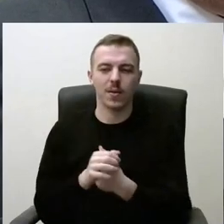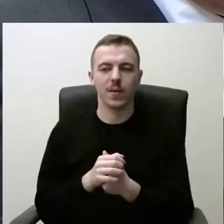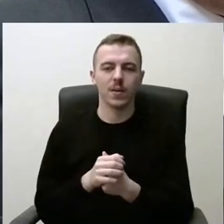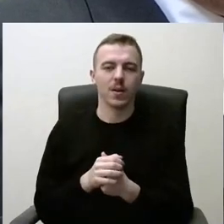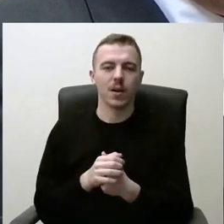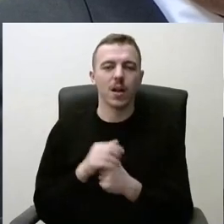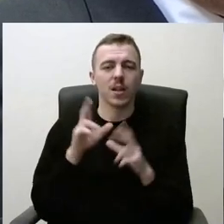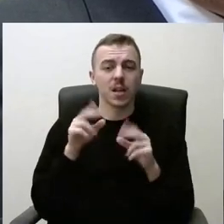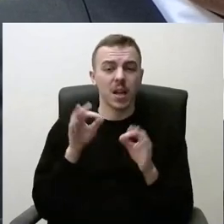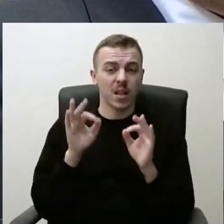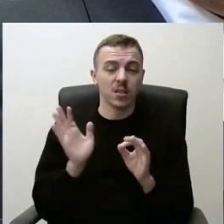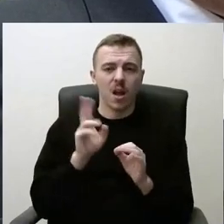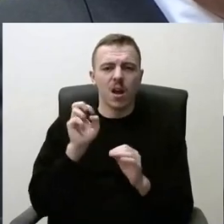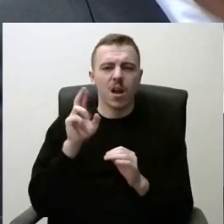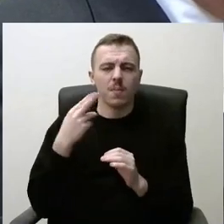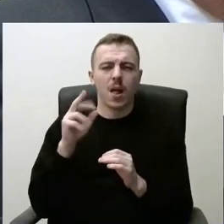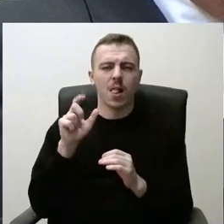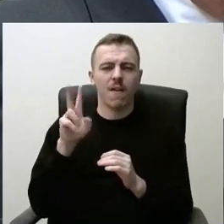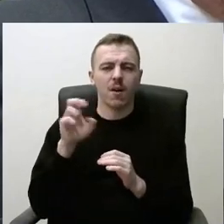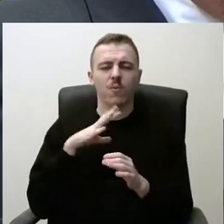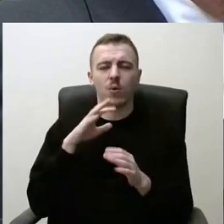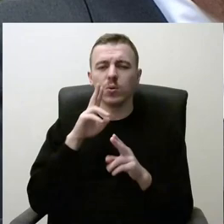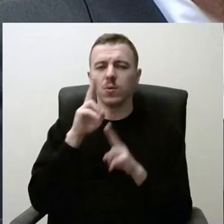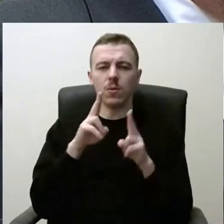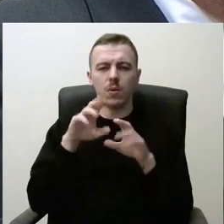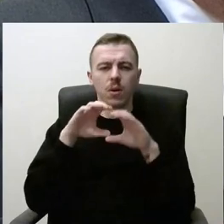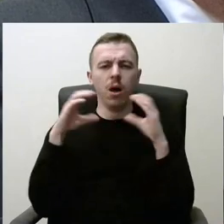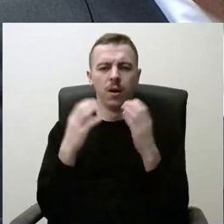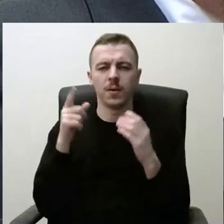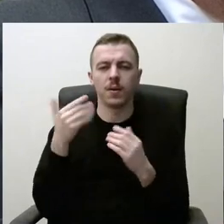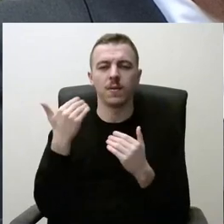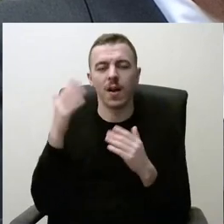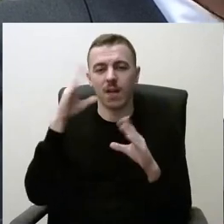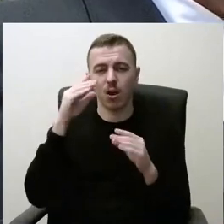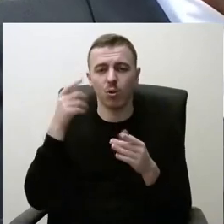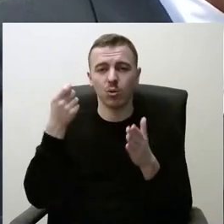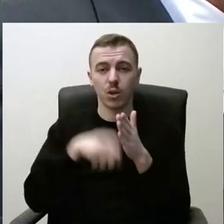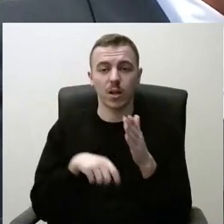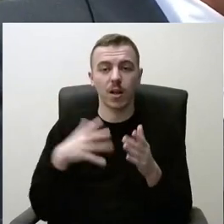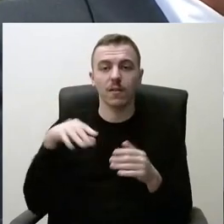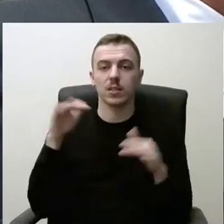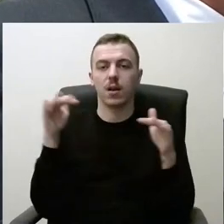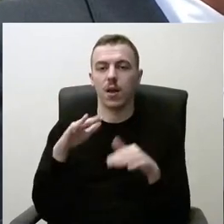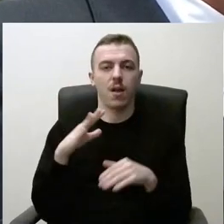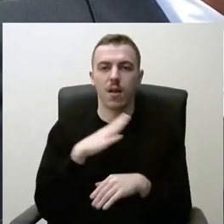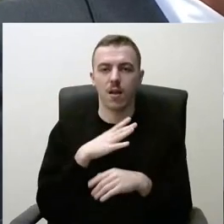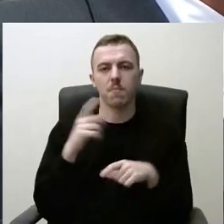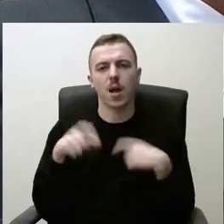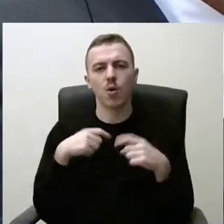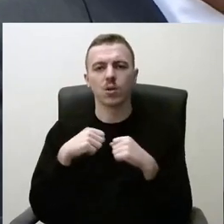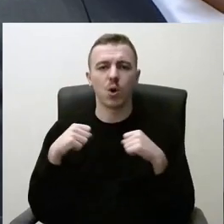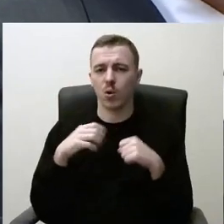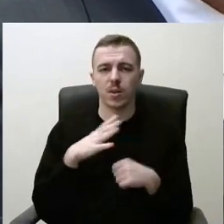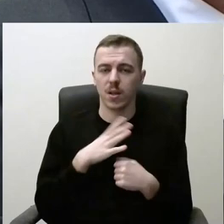tokia tiesa, bet karmėlą vaskundėsi, kad stadionas yra vakariau žakinamas ir negali visi ten bėgioti, sportuoti.